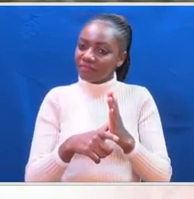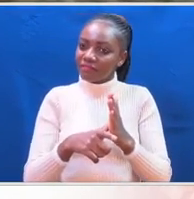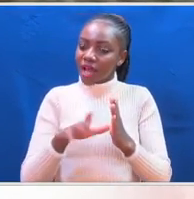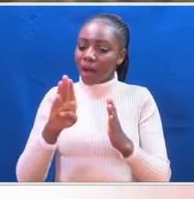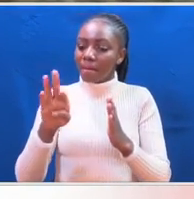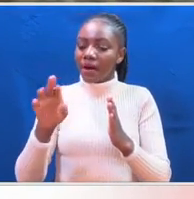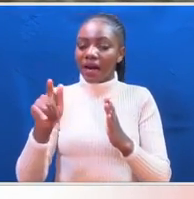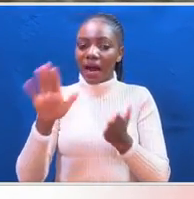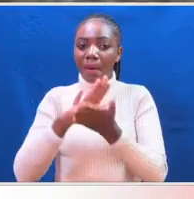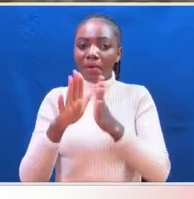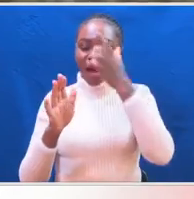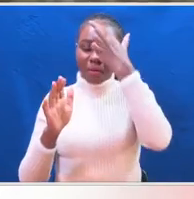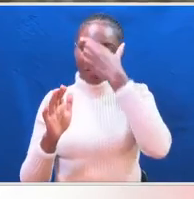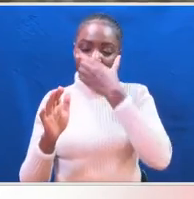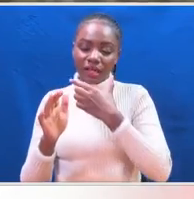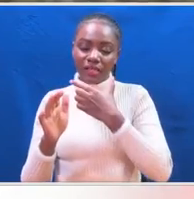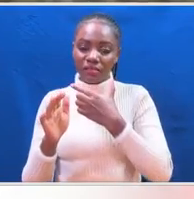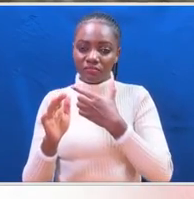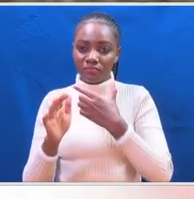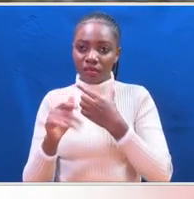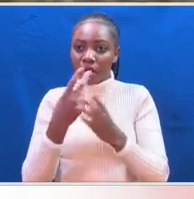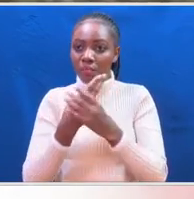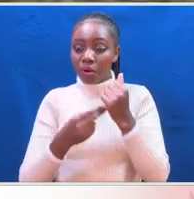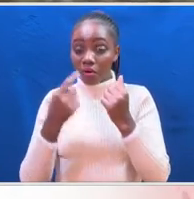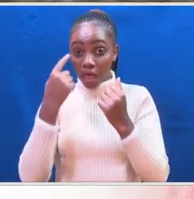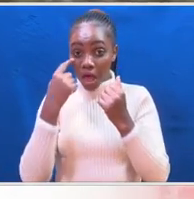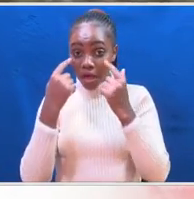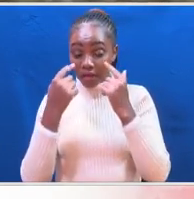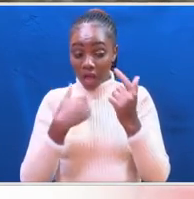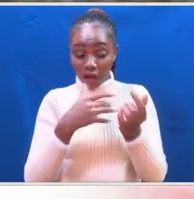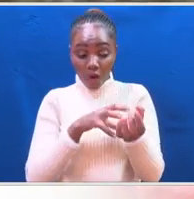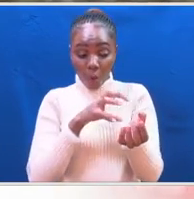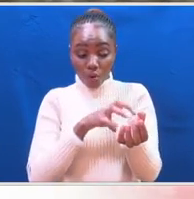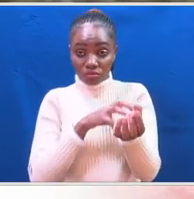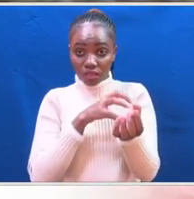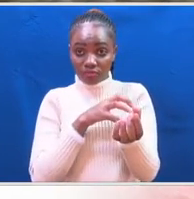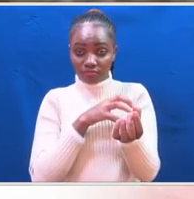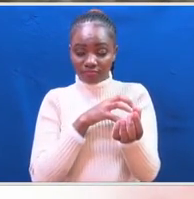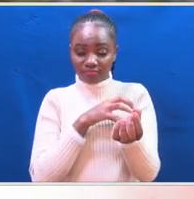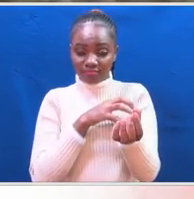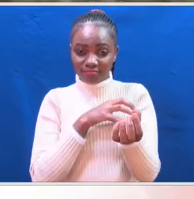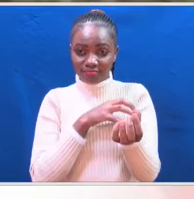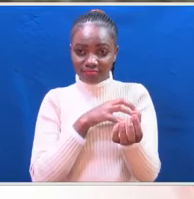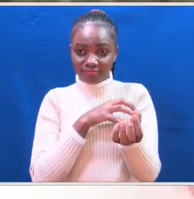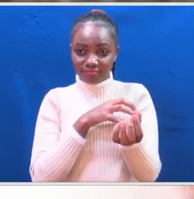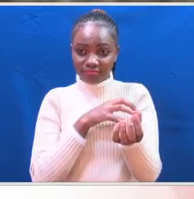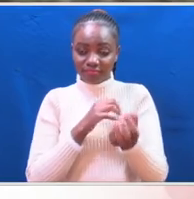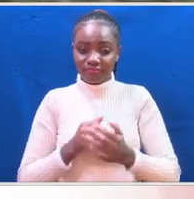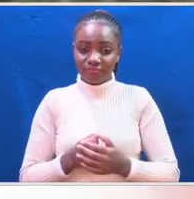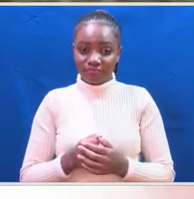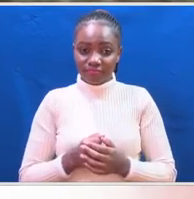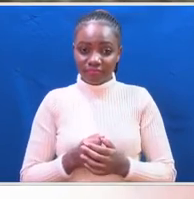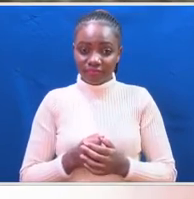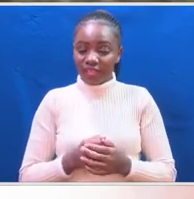Iyo majo moja ya kulia ikadungwa, ikawa na kidonda, iyo kidonda ambayo tunaita abscess, ikakuche ikangolewa.